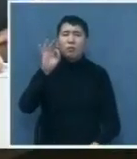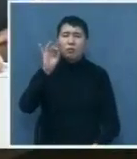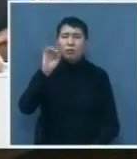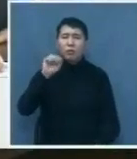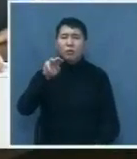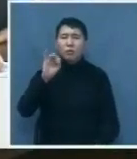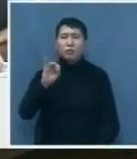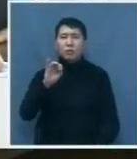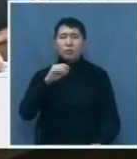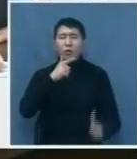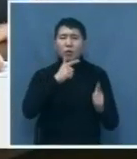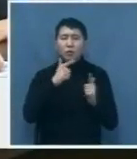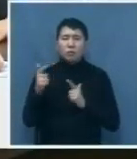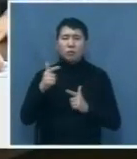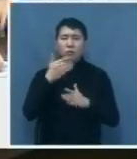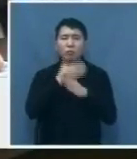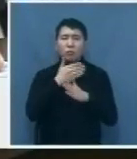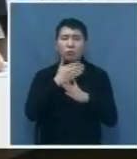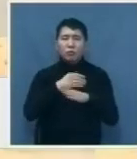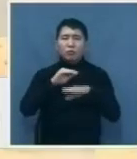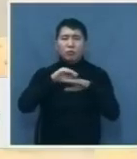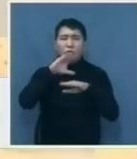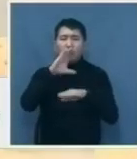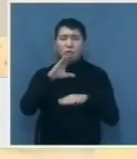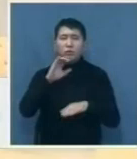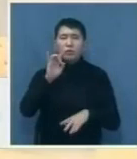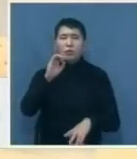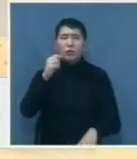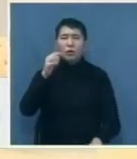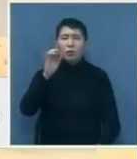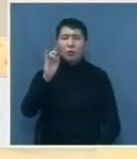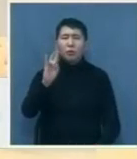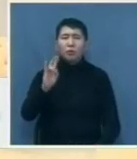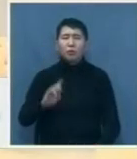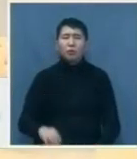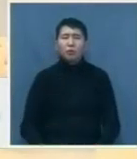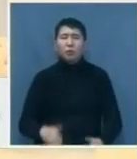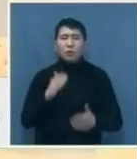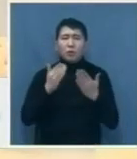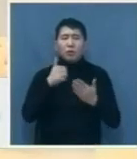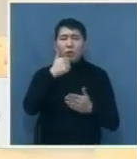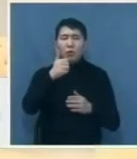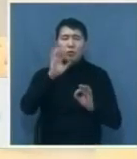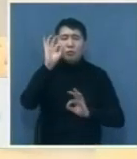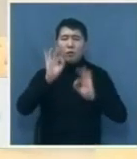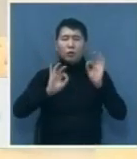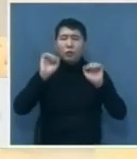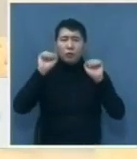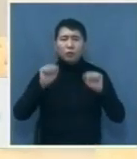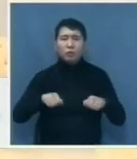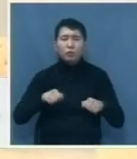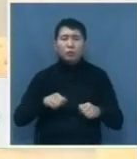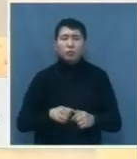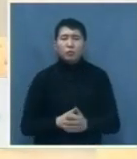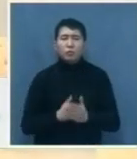финансы на развитие регионов, отметил Булатпек Куандыков. Если у них очень хорошие проекты, то они могут выйти на